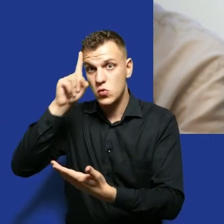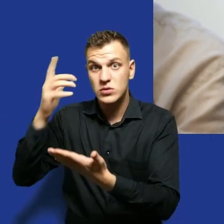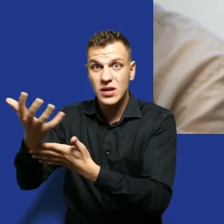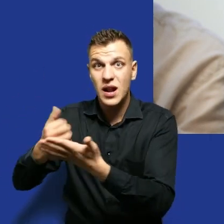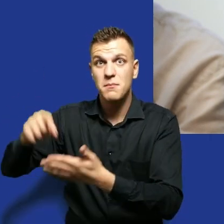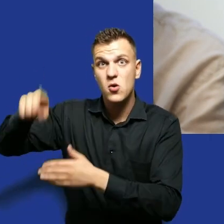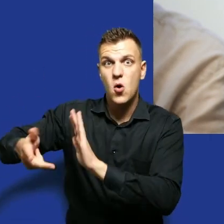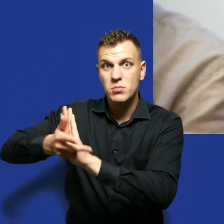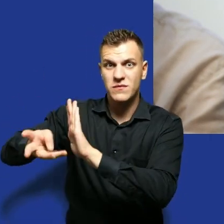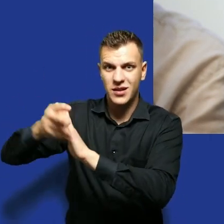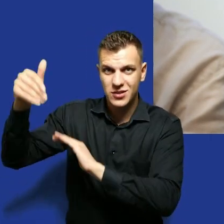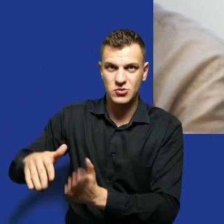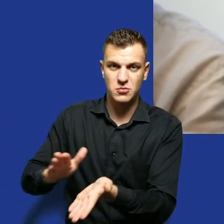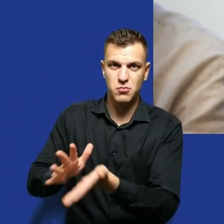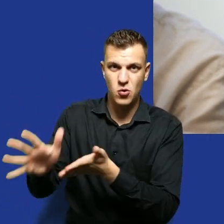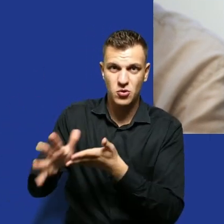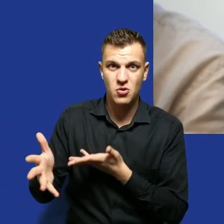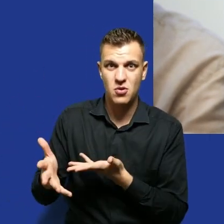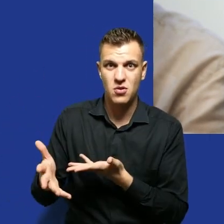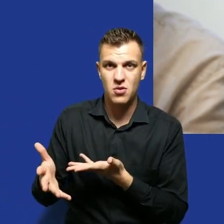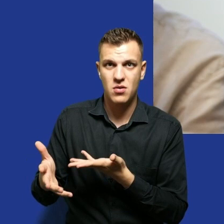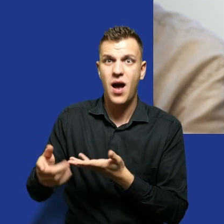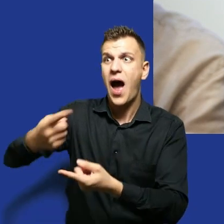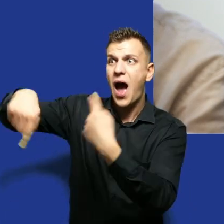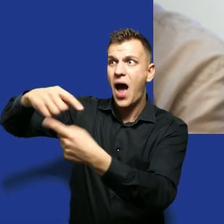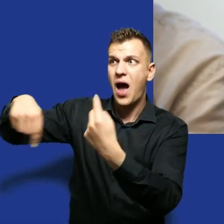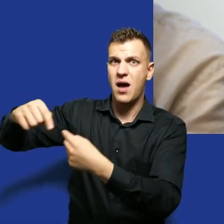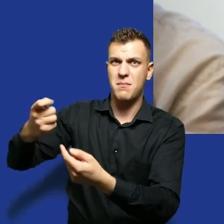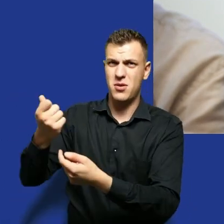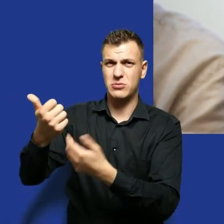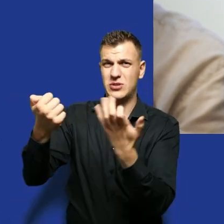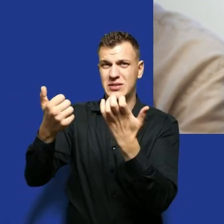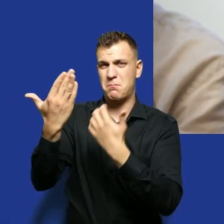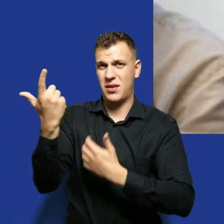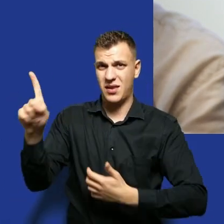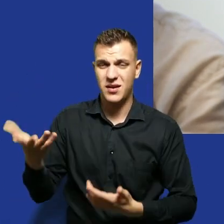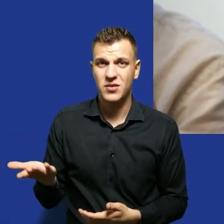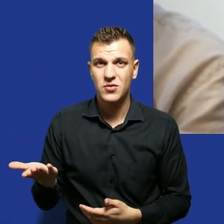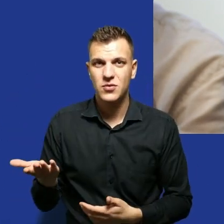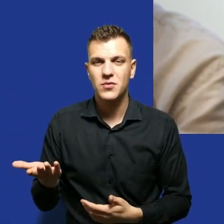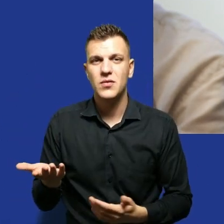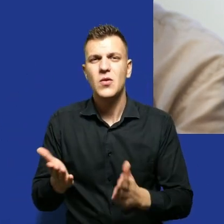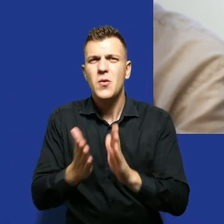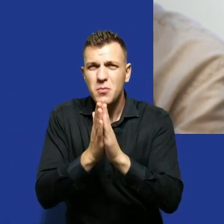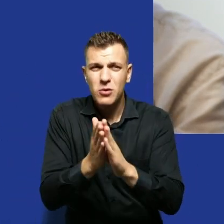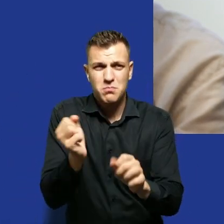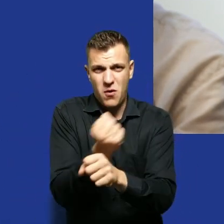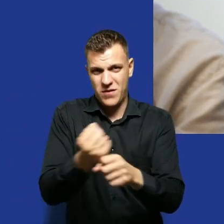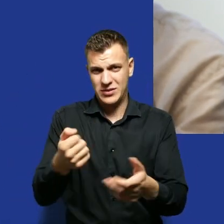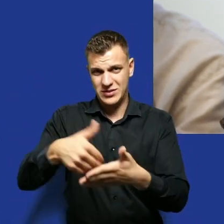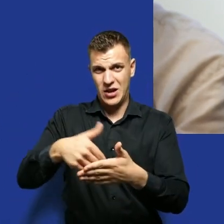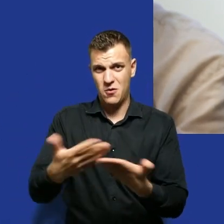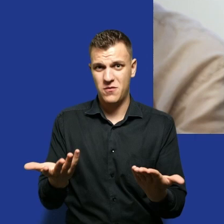tysięcy brutto, tak? I zarządzają takimi pieniędzmi. No jakby ludzie, jakby zacznijmy się po prostu traktować normalnie,